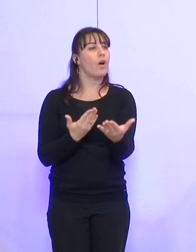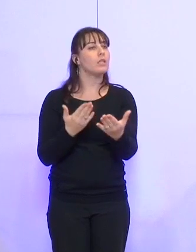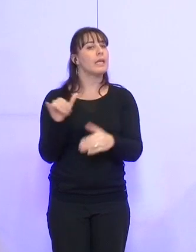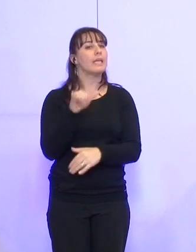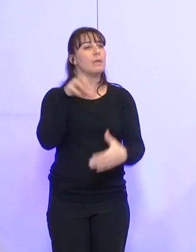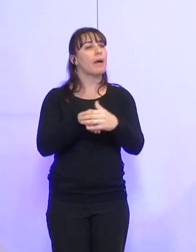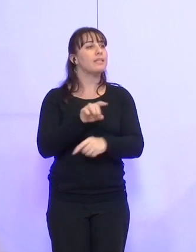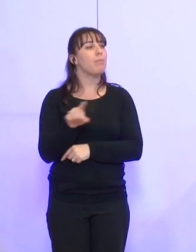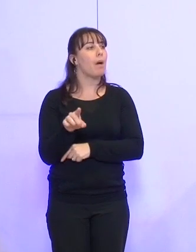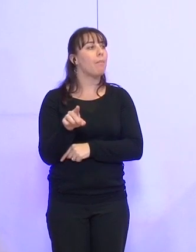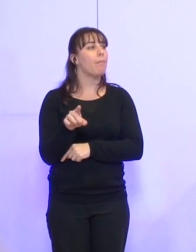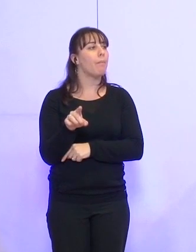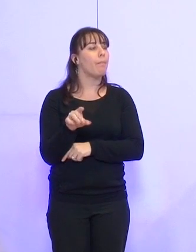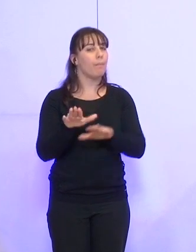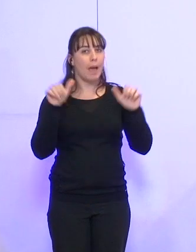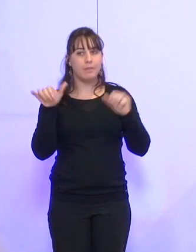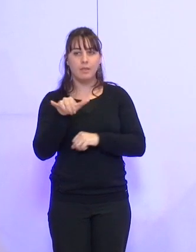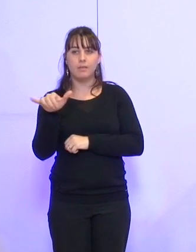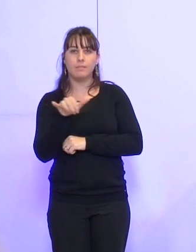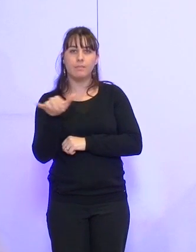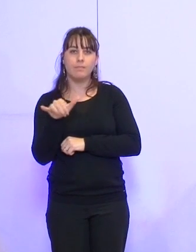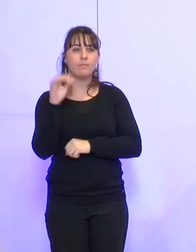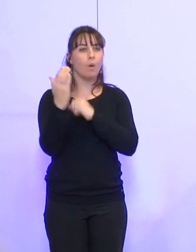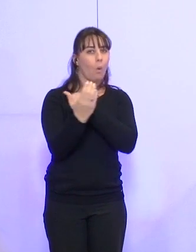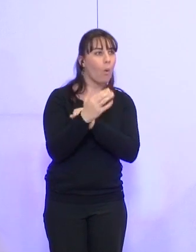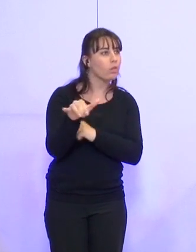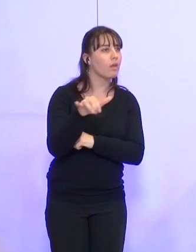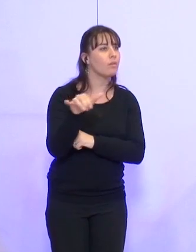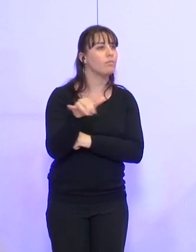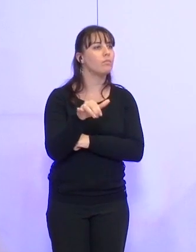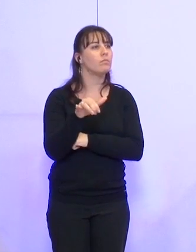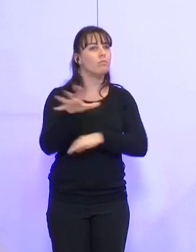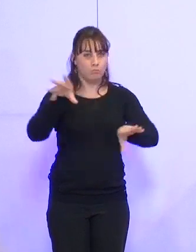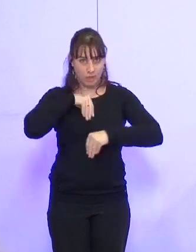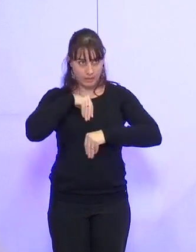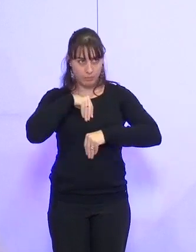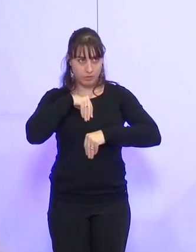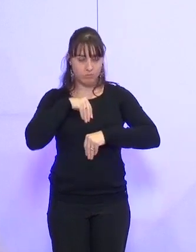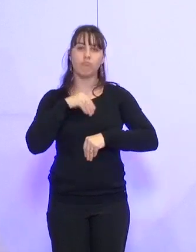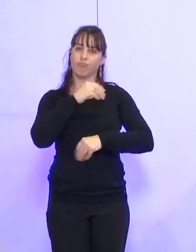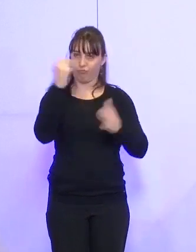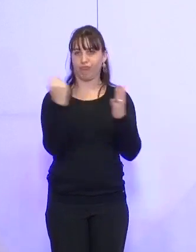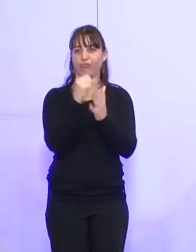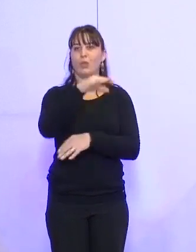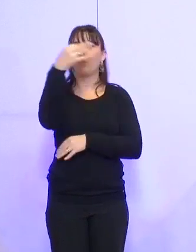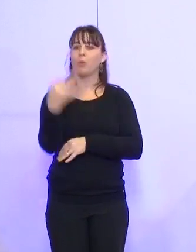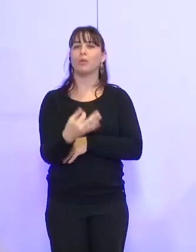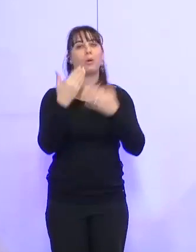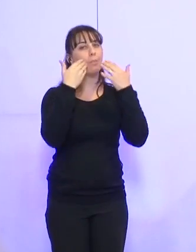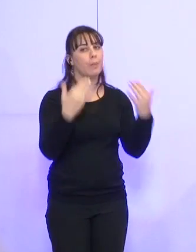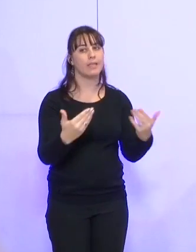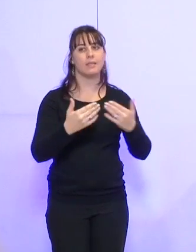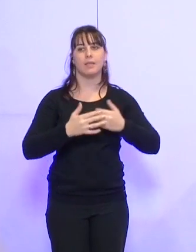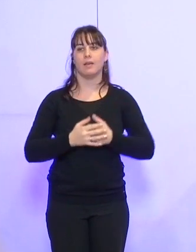Qui ne prend pas part au vote ? Qui s'abstient ? Qui est contre ? Qui est pour ? Unanimité. Je vous remercie.